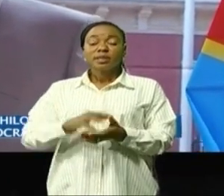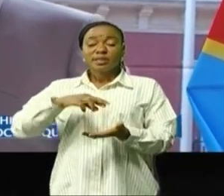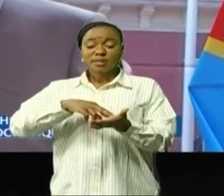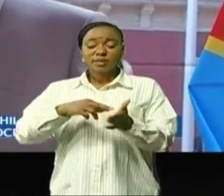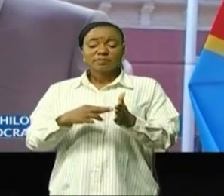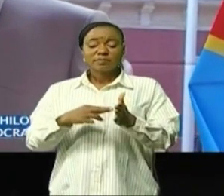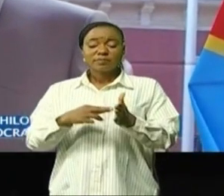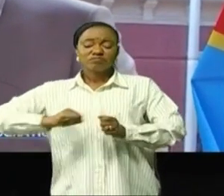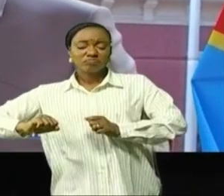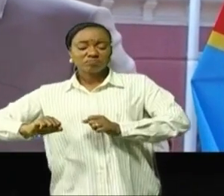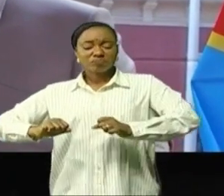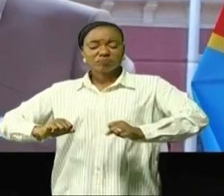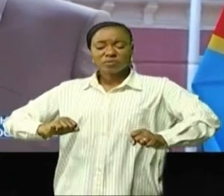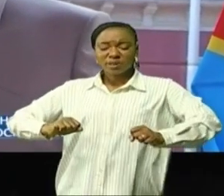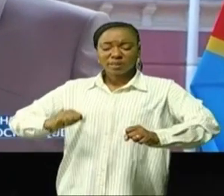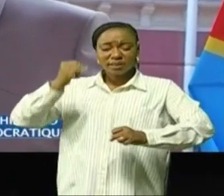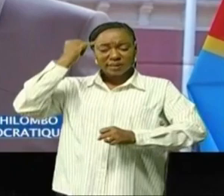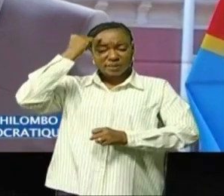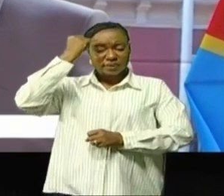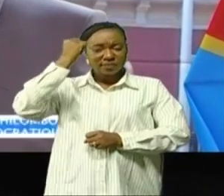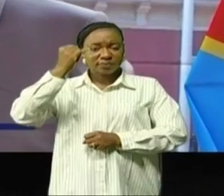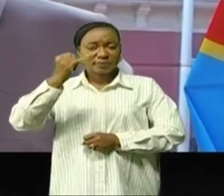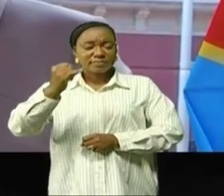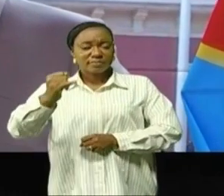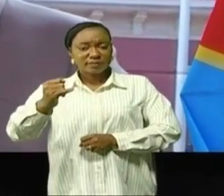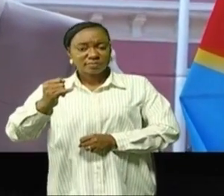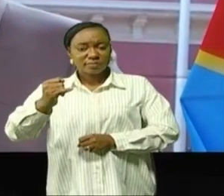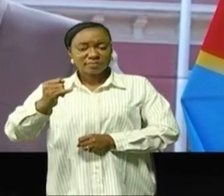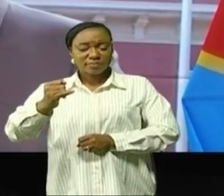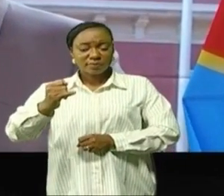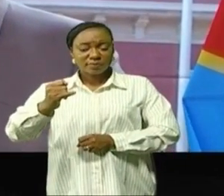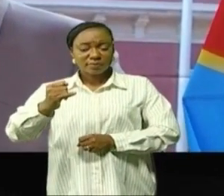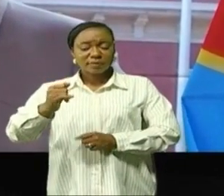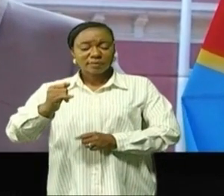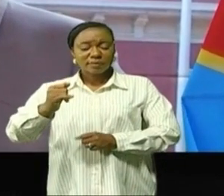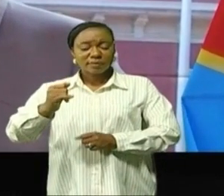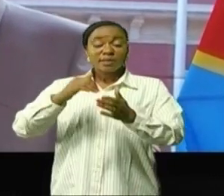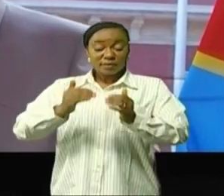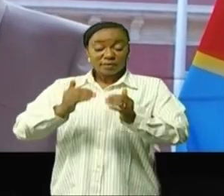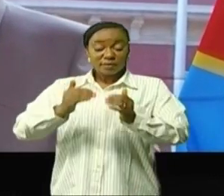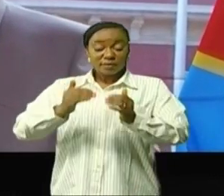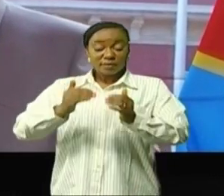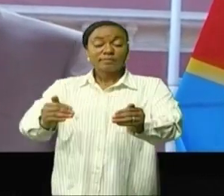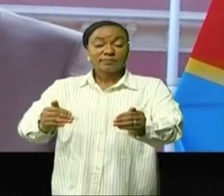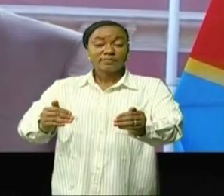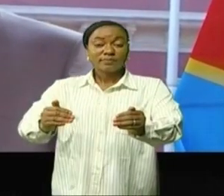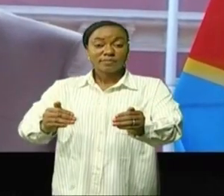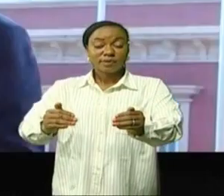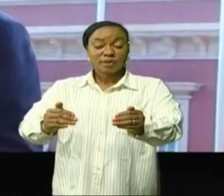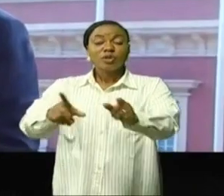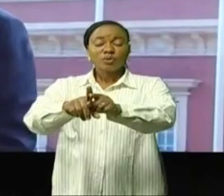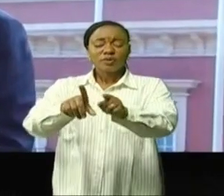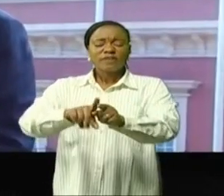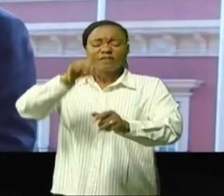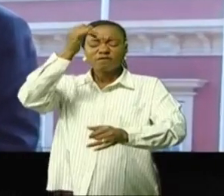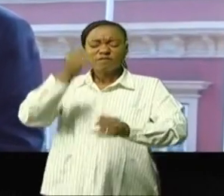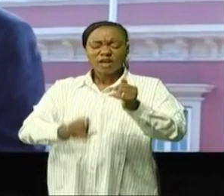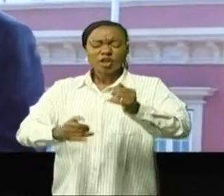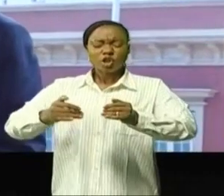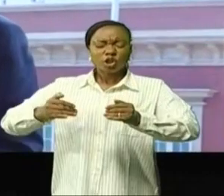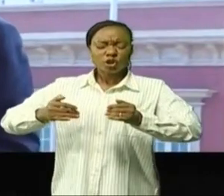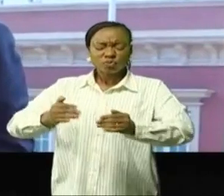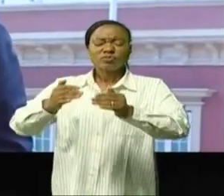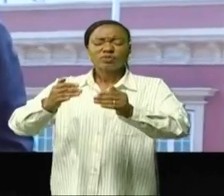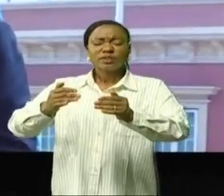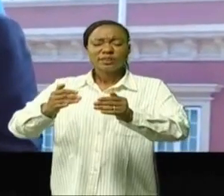en tout cas, l'intention manifeste d'avancer et de mettre fin à cette